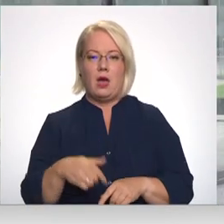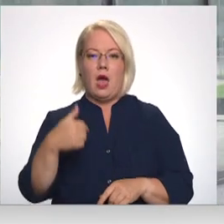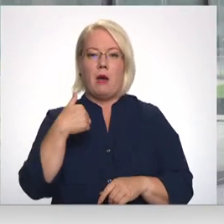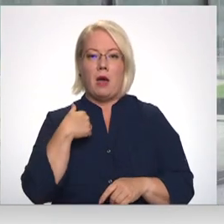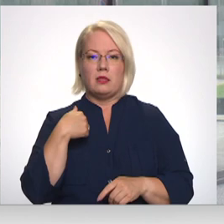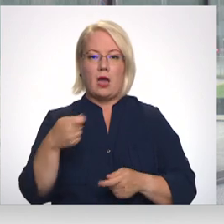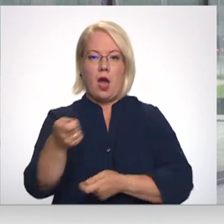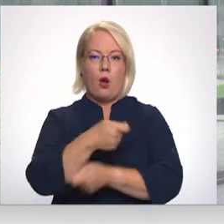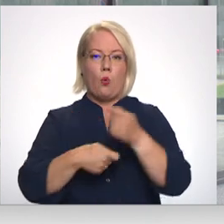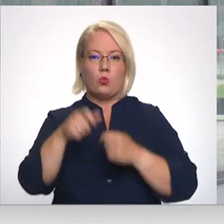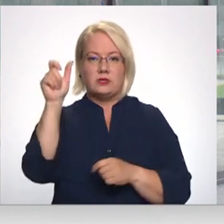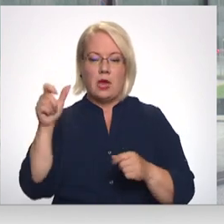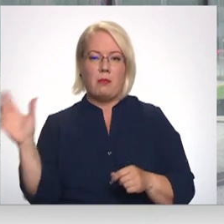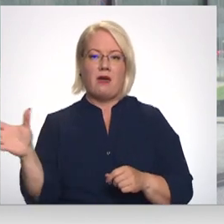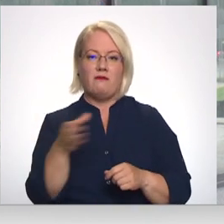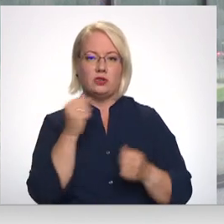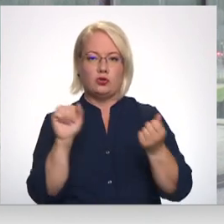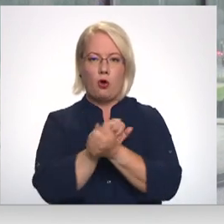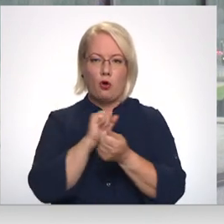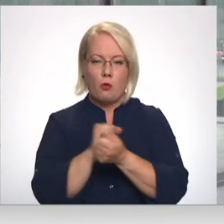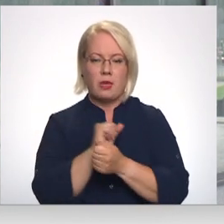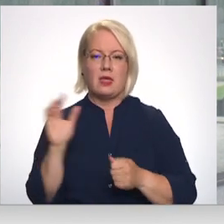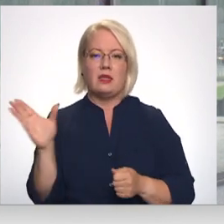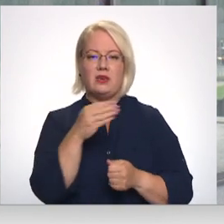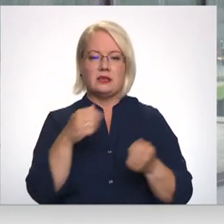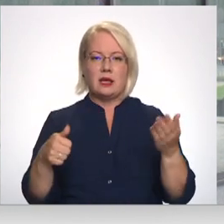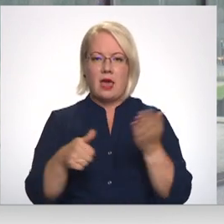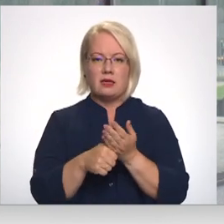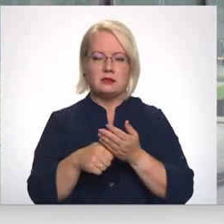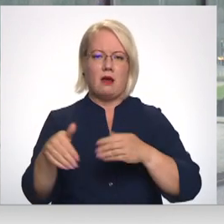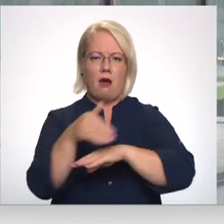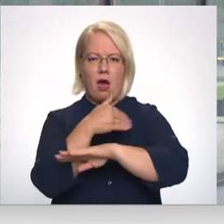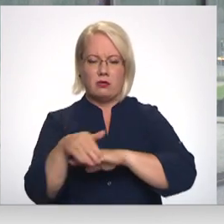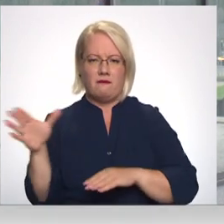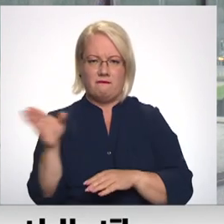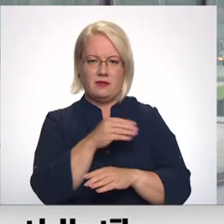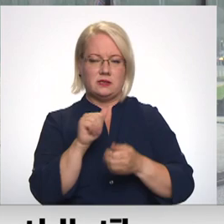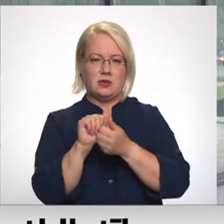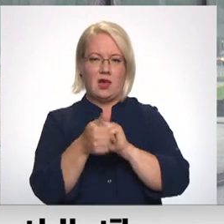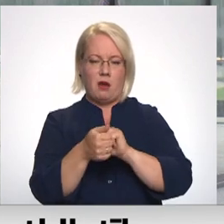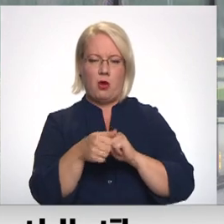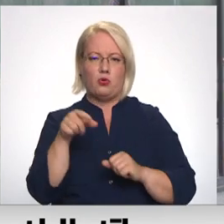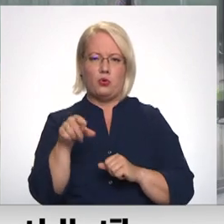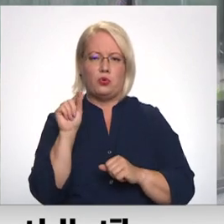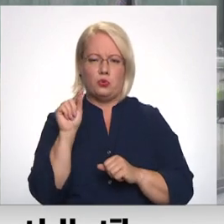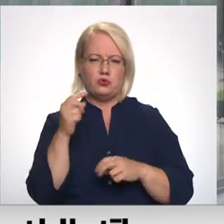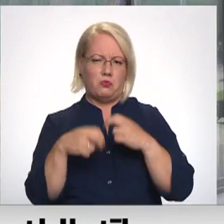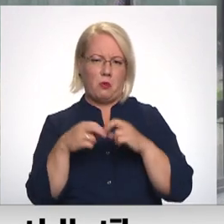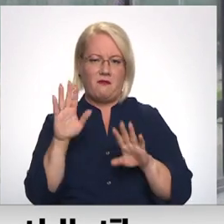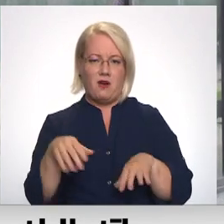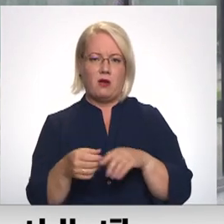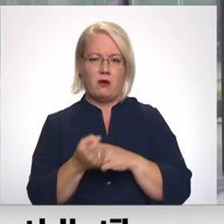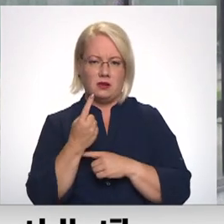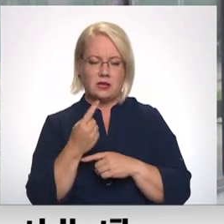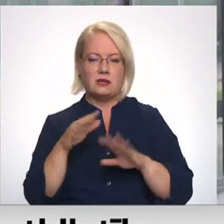noteikti dokumentācija jāmaina, visas reģistrācijas adresas, tur varētu būt mazs čakariņš. Bet